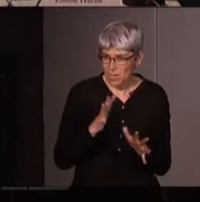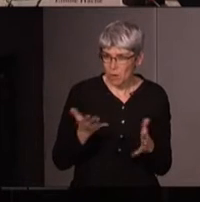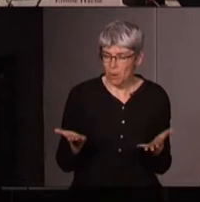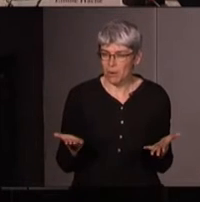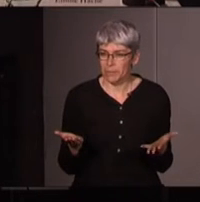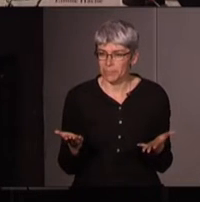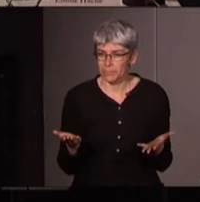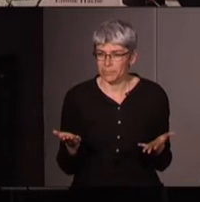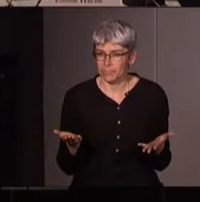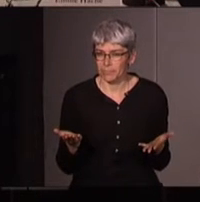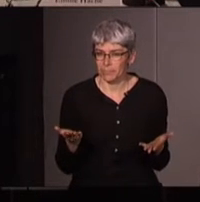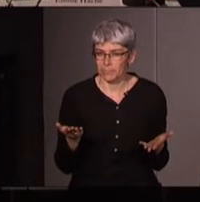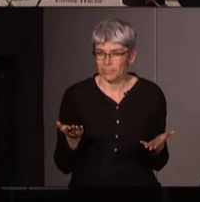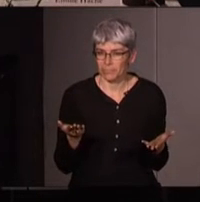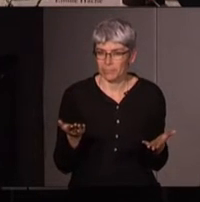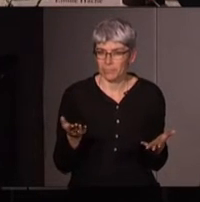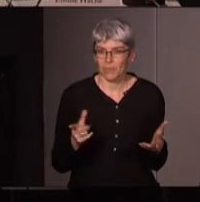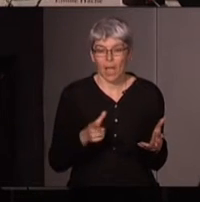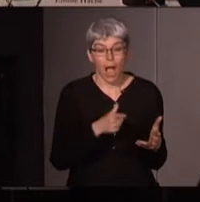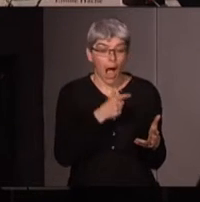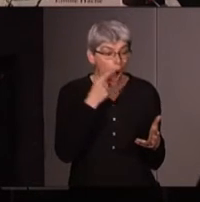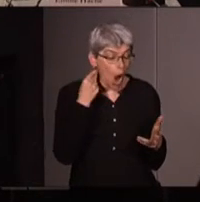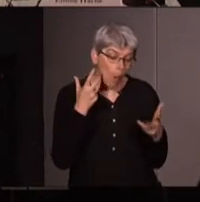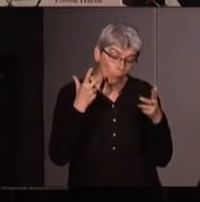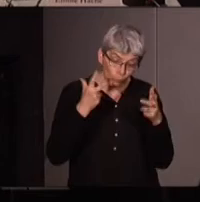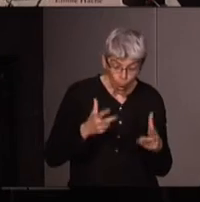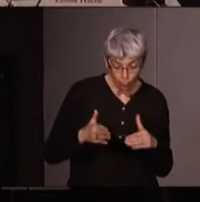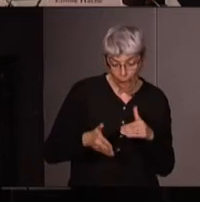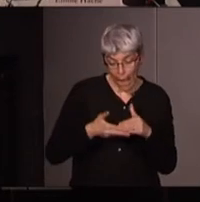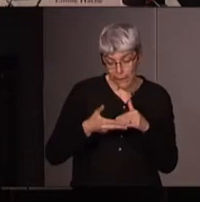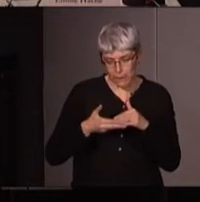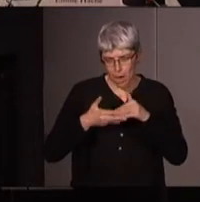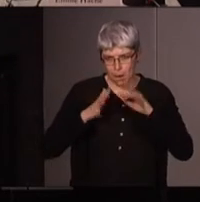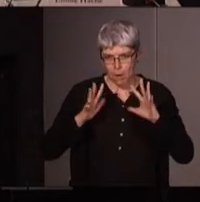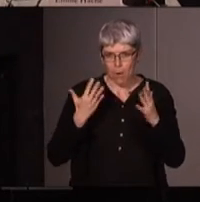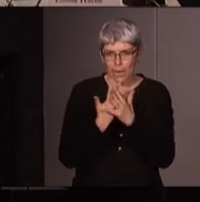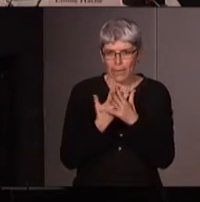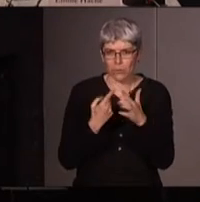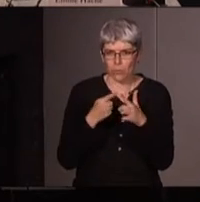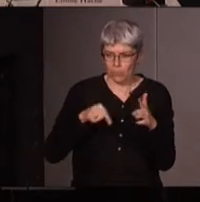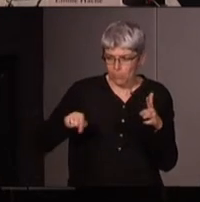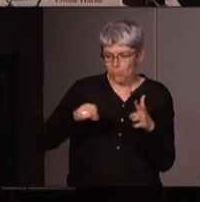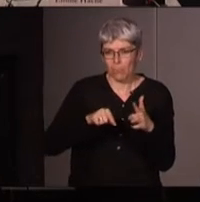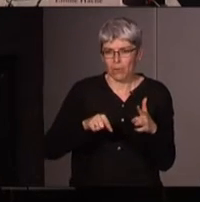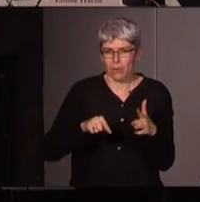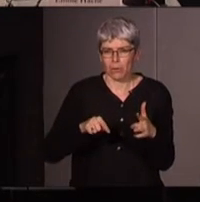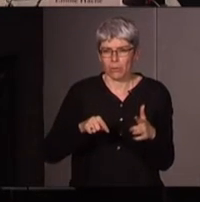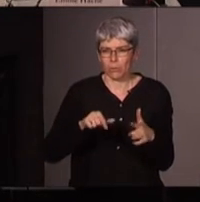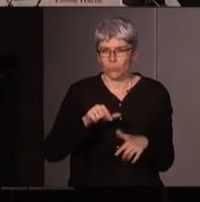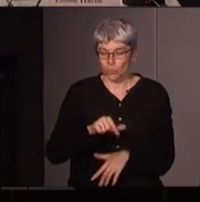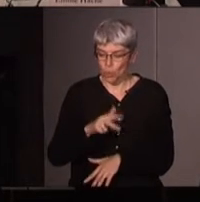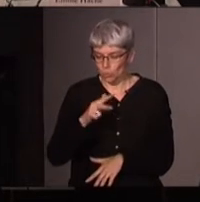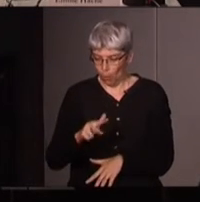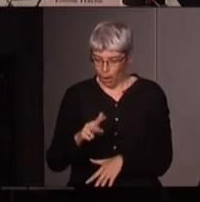ça par rapport aux hommes de bonne volonté qui voulaient aller s'occuper avec elles et aussi par rapport à elles-mêmes quand elles se retrouvaient à deux ou trois j'imagine que c'est